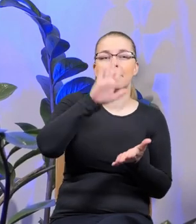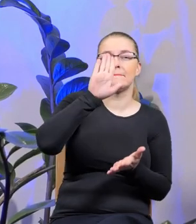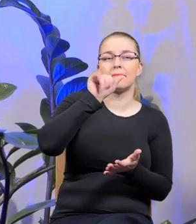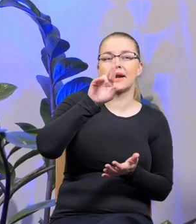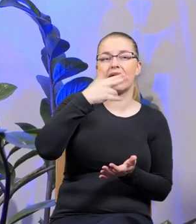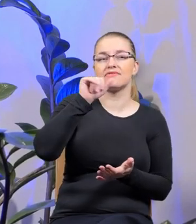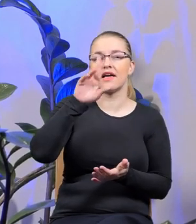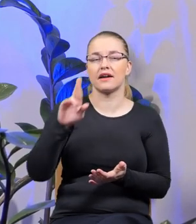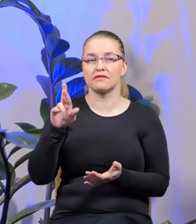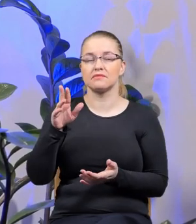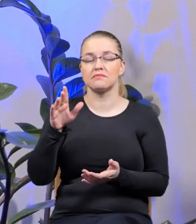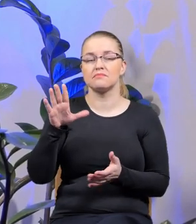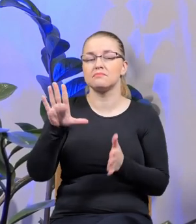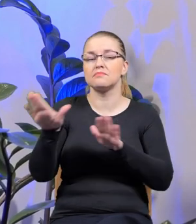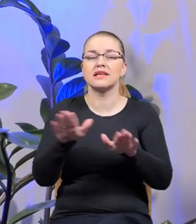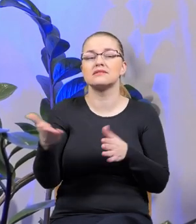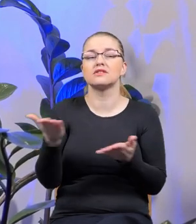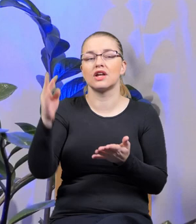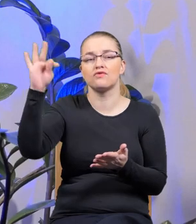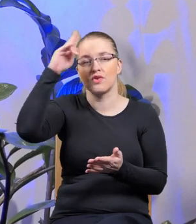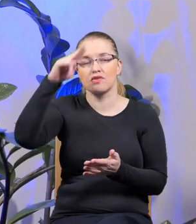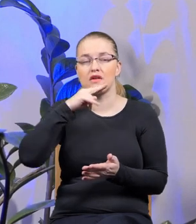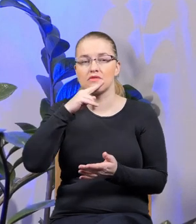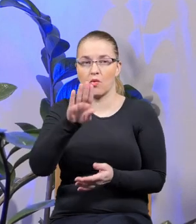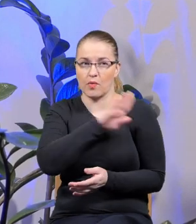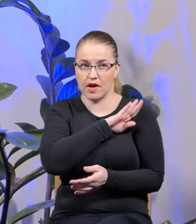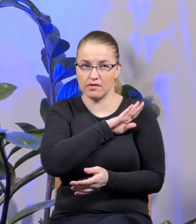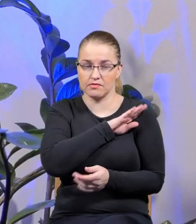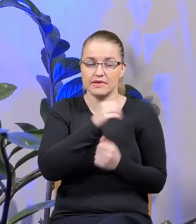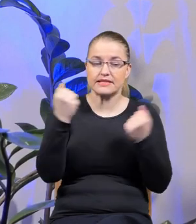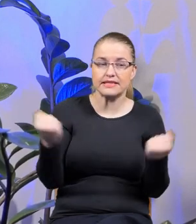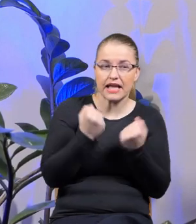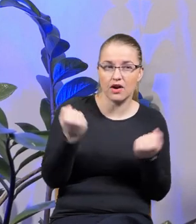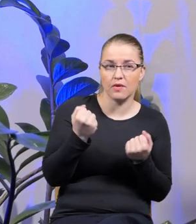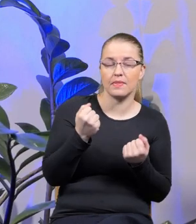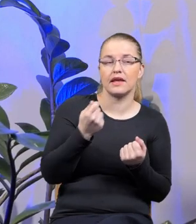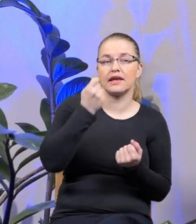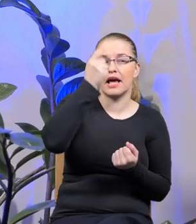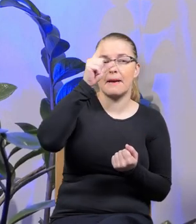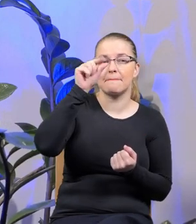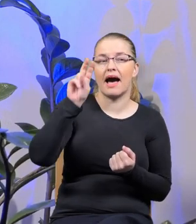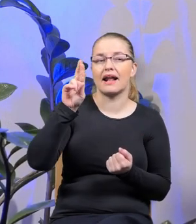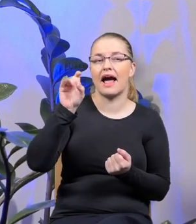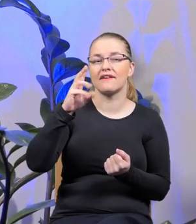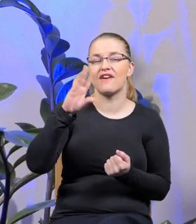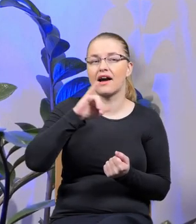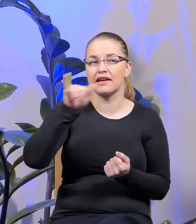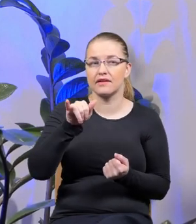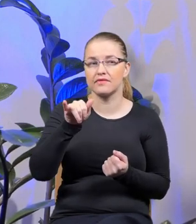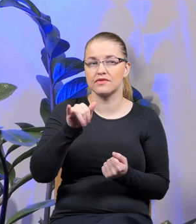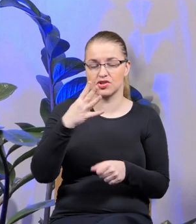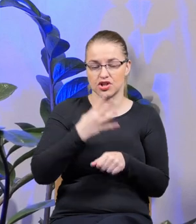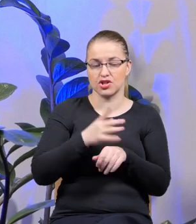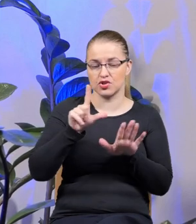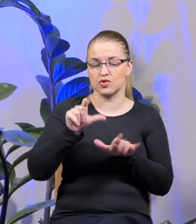zginął Twój ojciec, próbując przedostać się do Paragwaju w 1947 roku, ta kobieta w